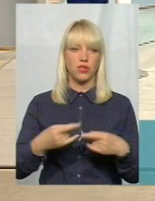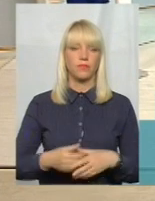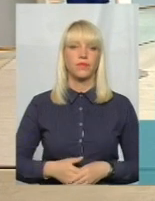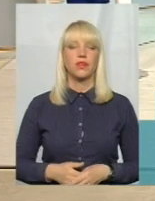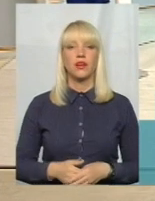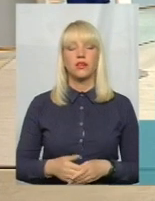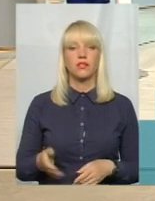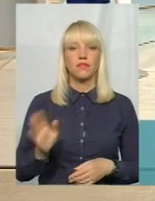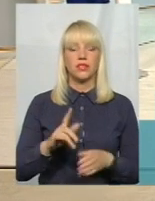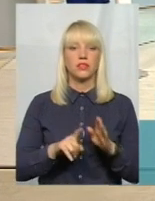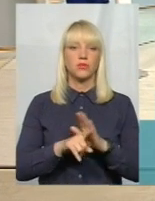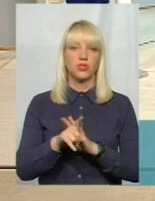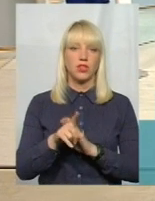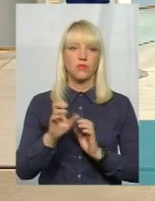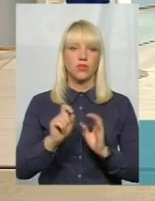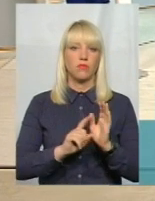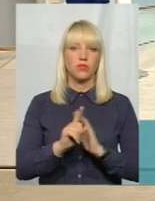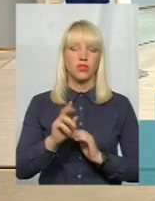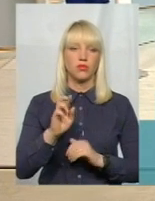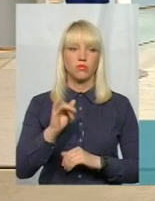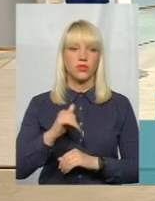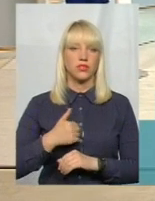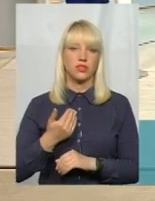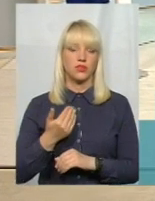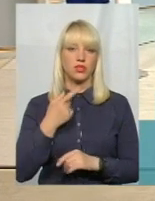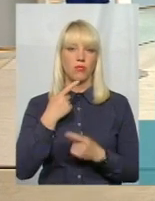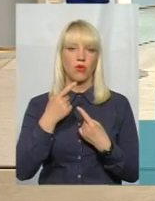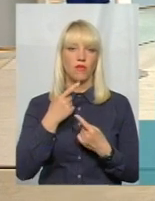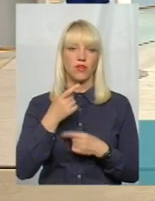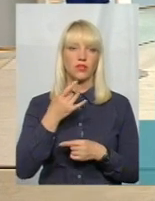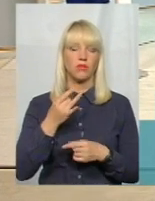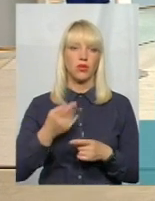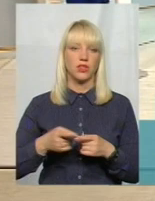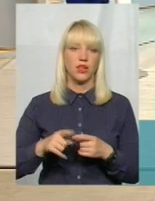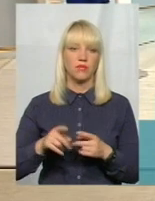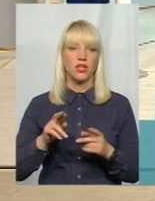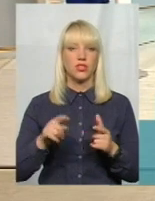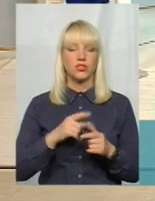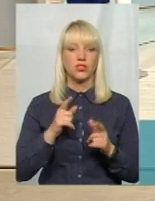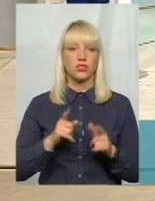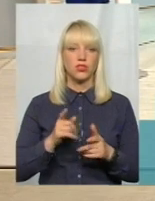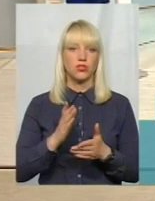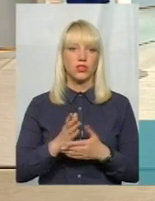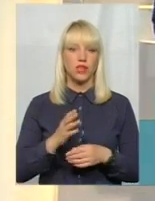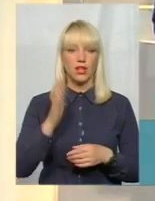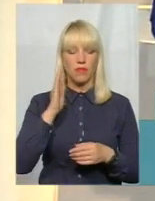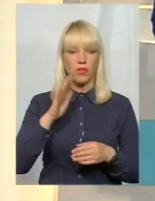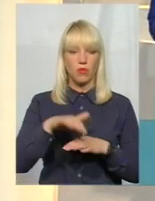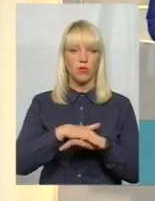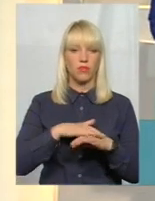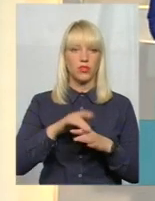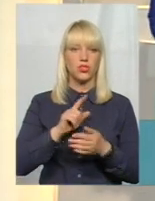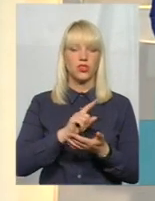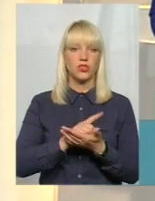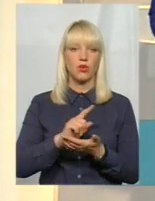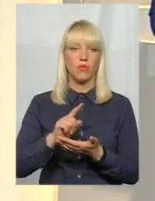шановні, давайте почнемо. На початку хотілося б поговорити про те, чи дійсно є публічні зобов'язання